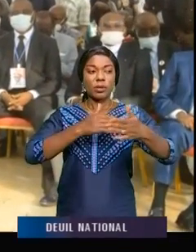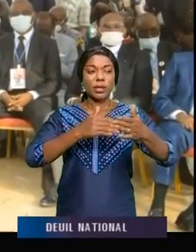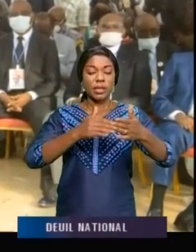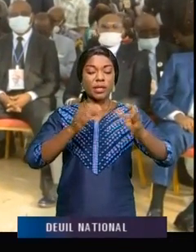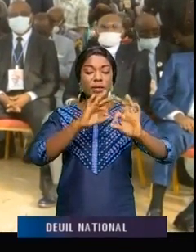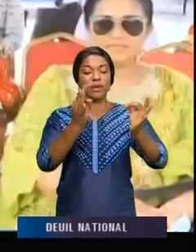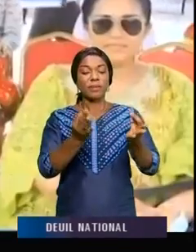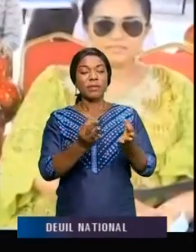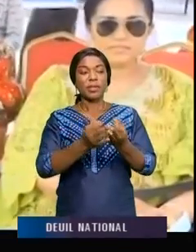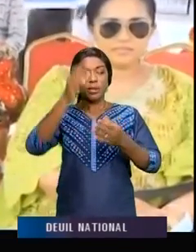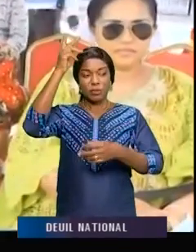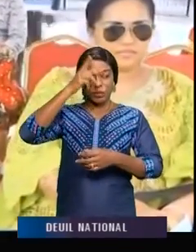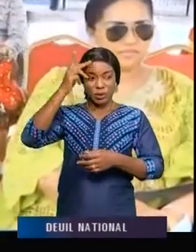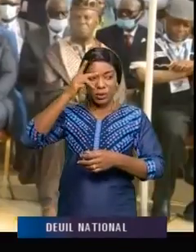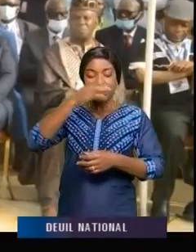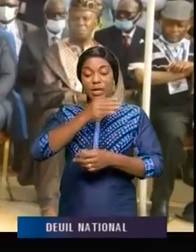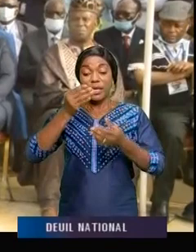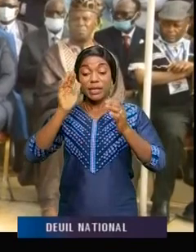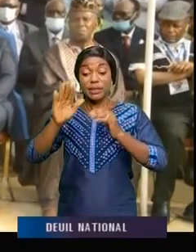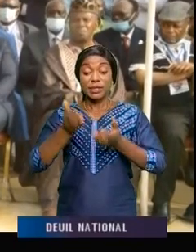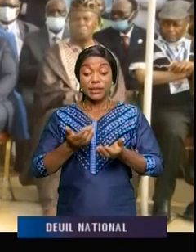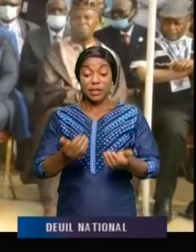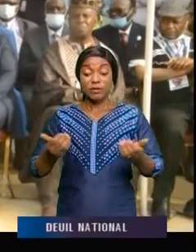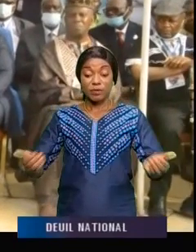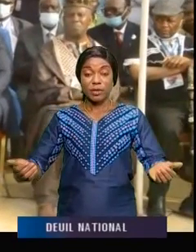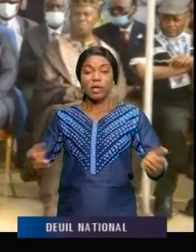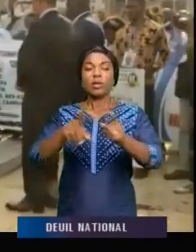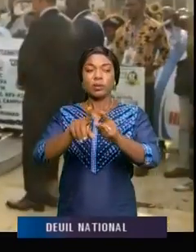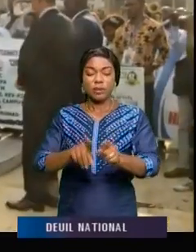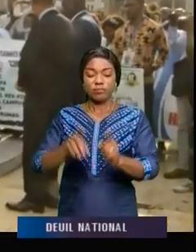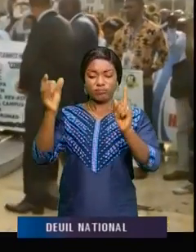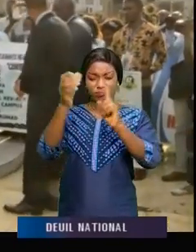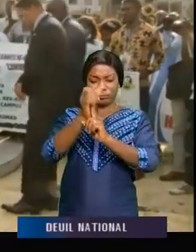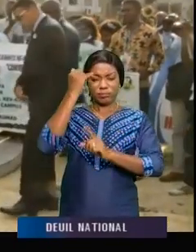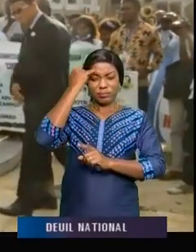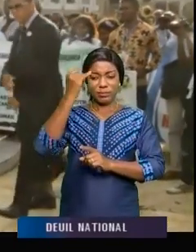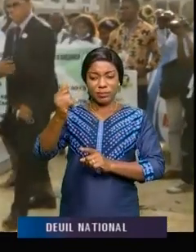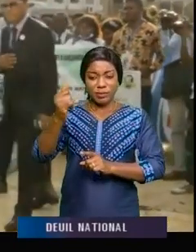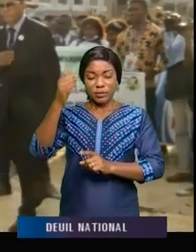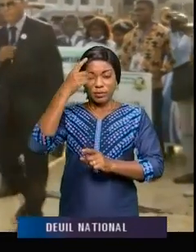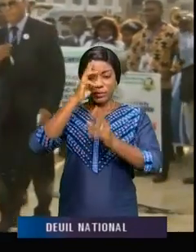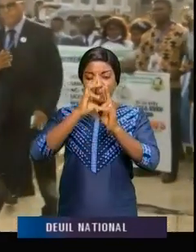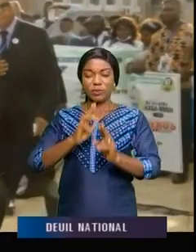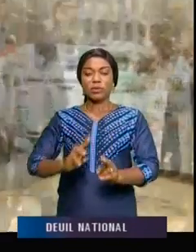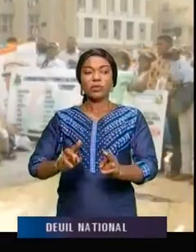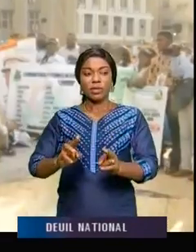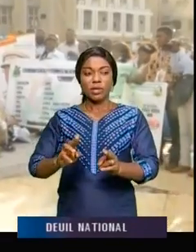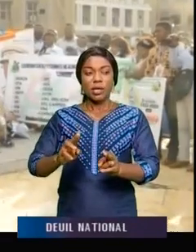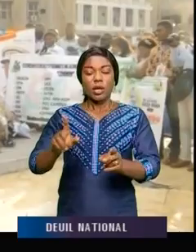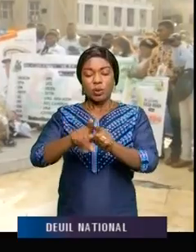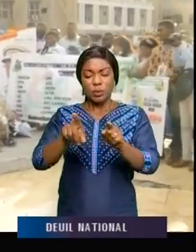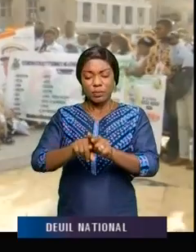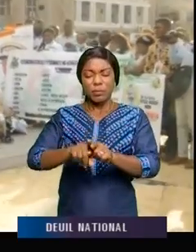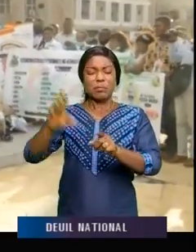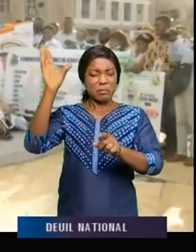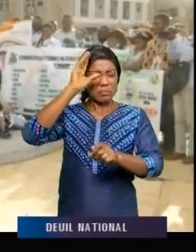sa famille politique et biologique, les notables du Congo central ont saisi cette occasion pour honorer la mémoire des cellules qu'ils considèrent comme un bas au bas,